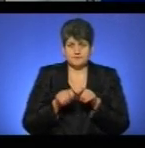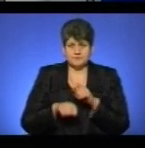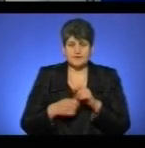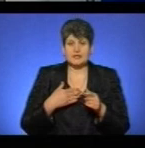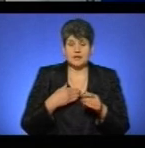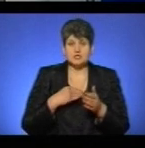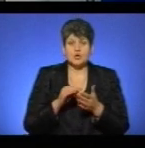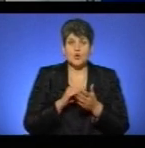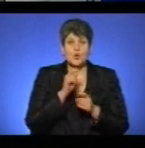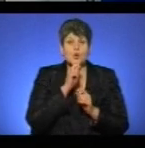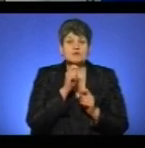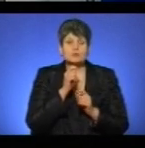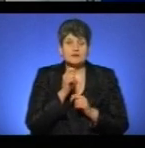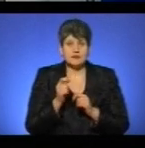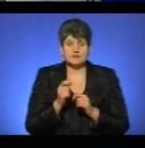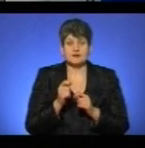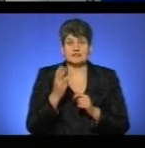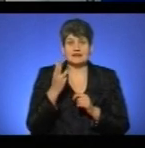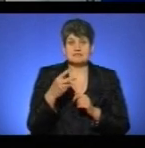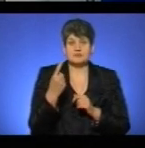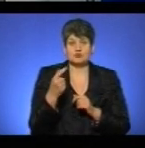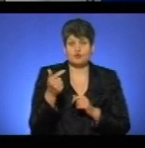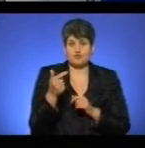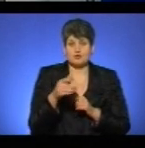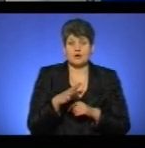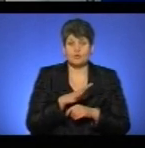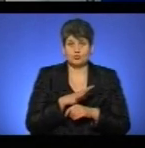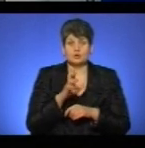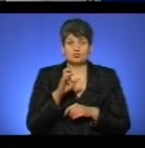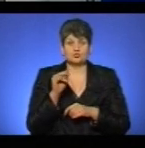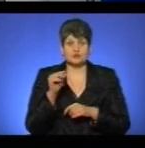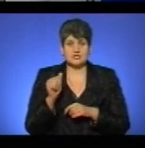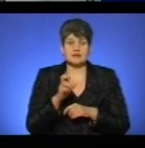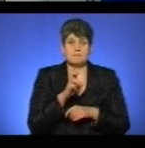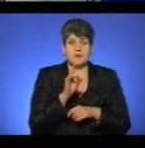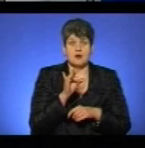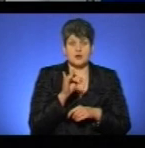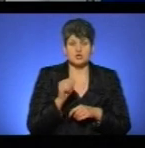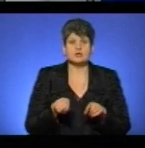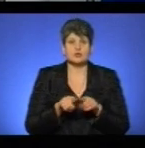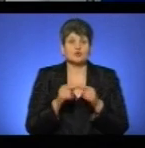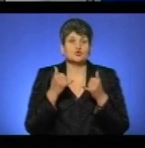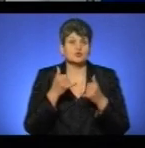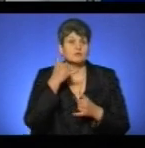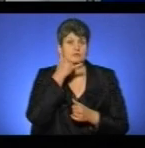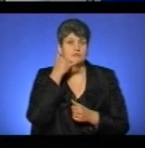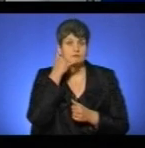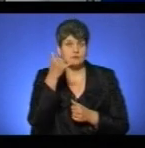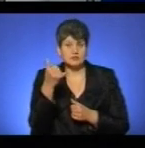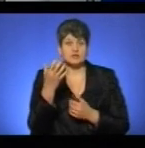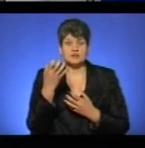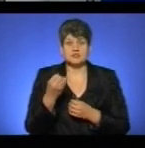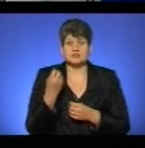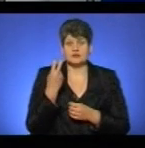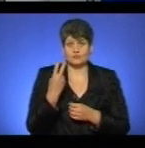'ясовуючи обставини смерті дівчинки, 31 грудня побували у Бучачі та Бариші. Також сьогодні телефоном записали ще двох